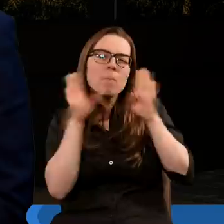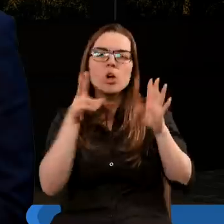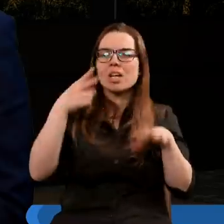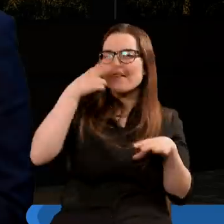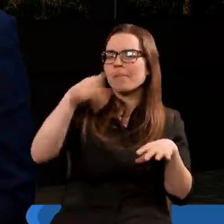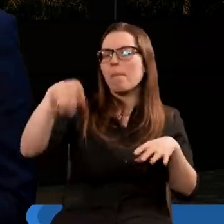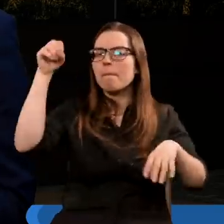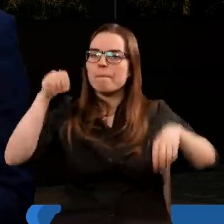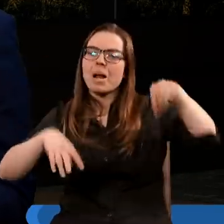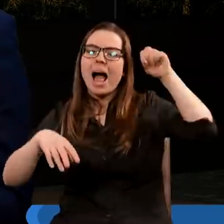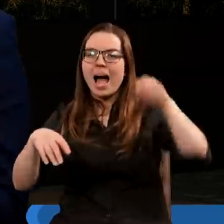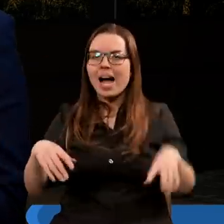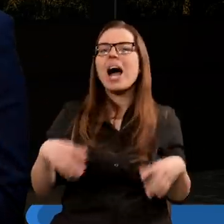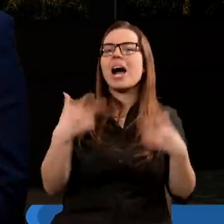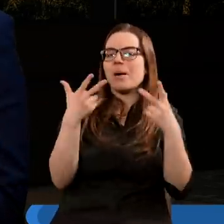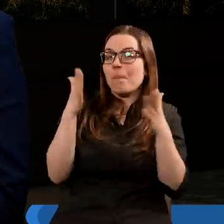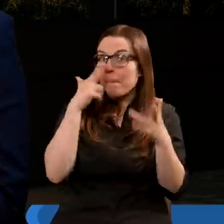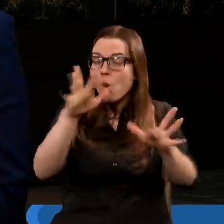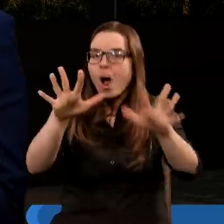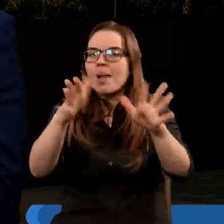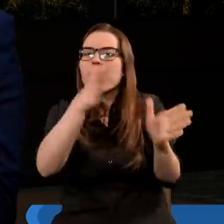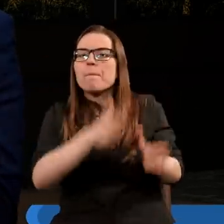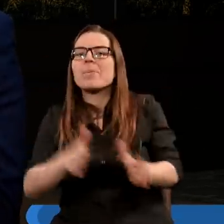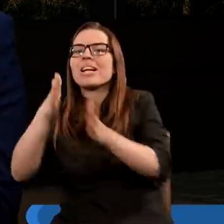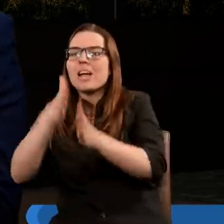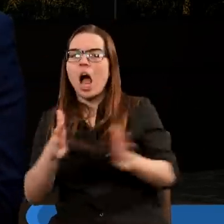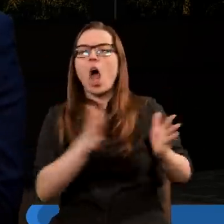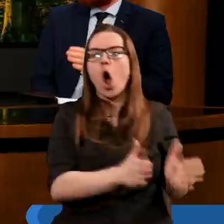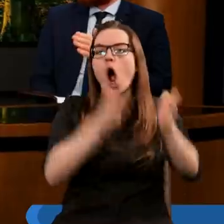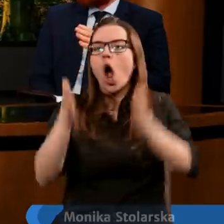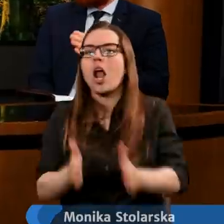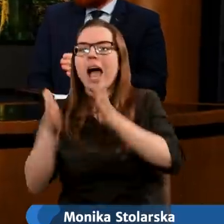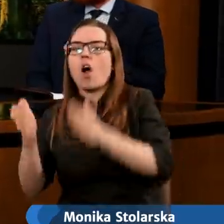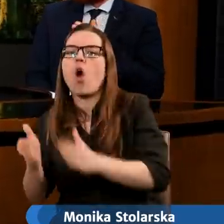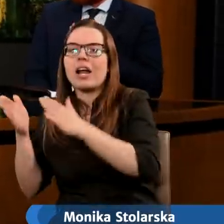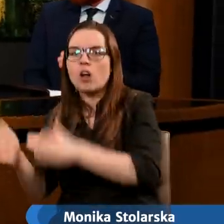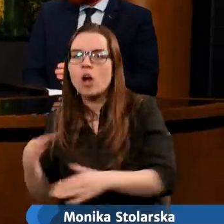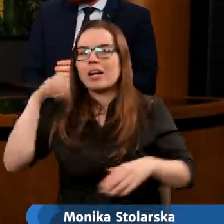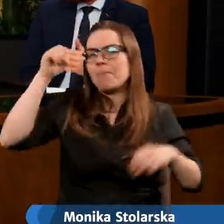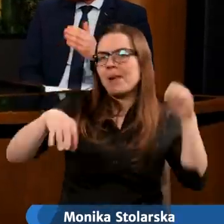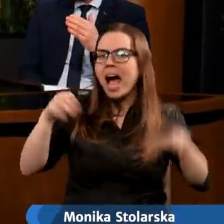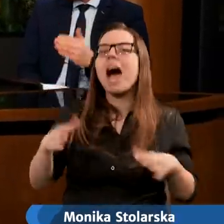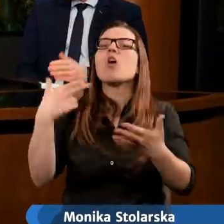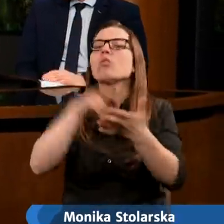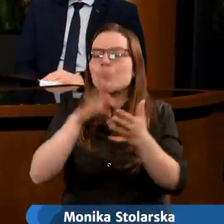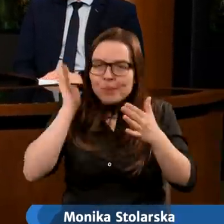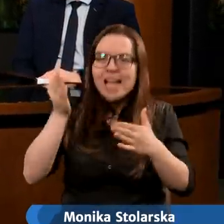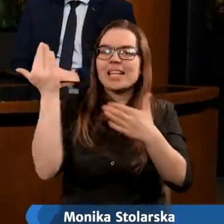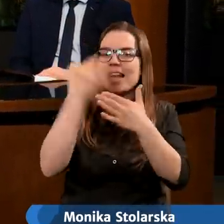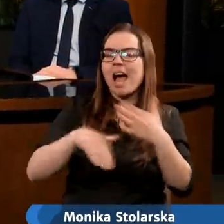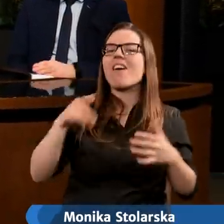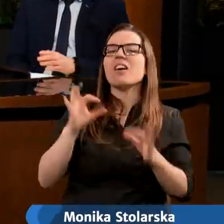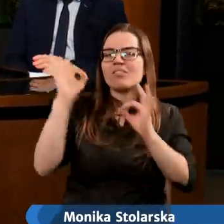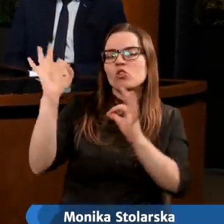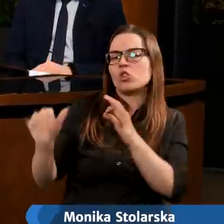ta szósta plaga pokazuje przygotowanie na kolejną plagę, która ma zakończyć funkcjonowanie